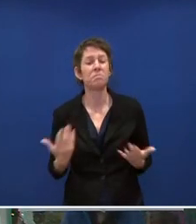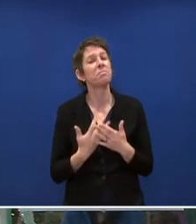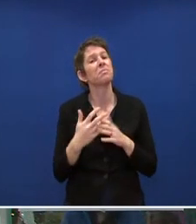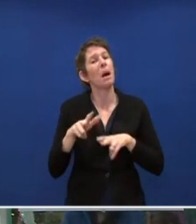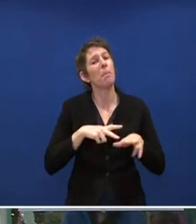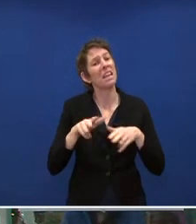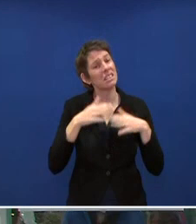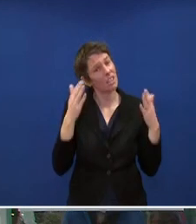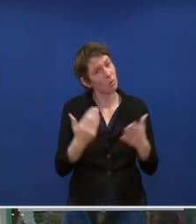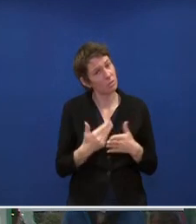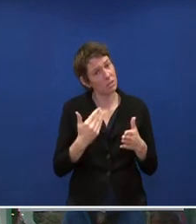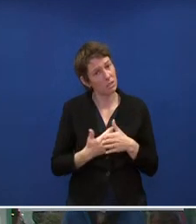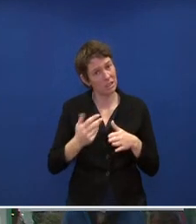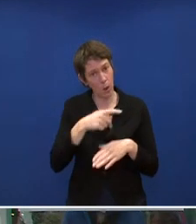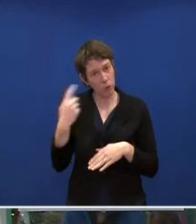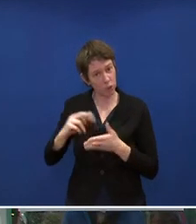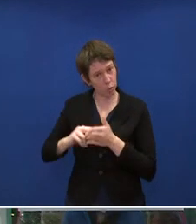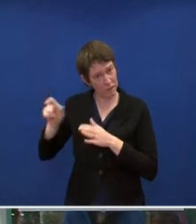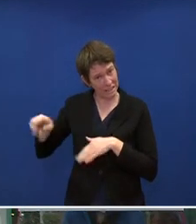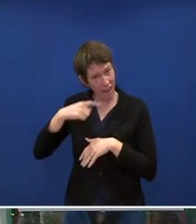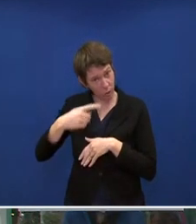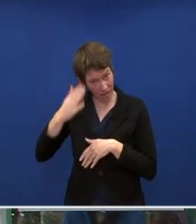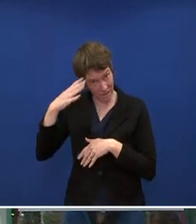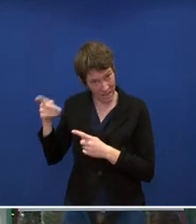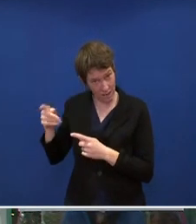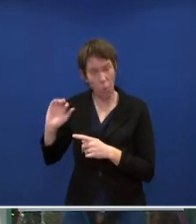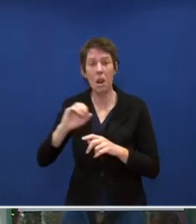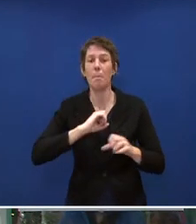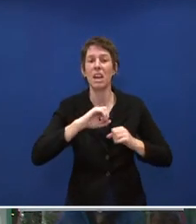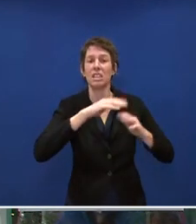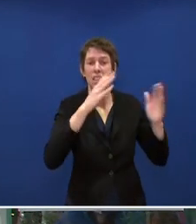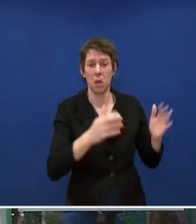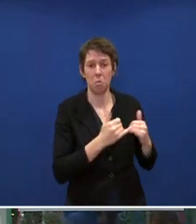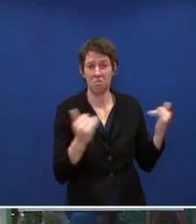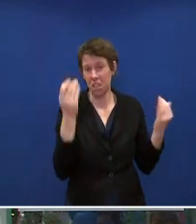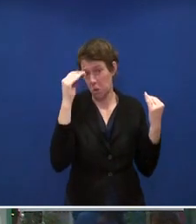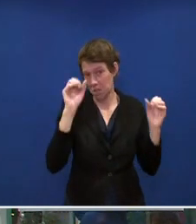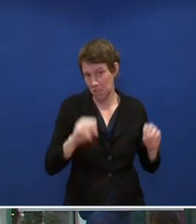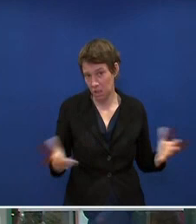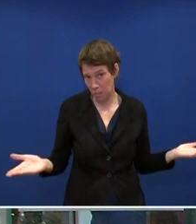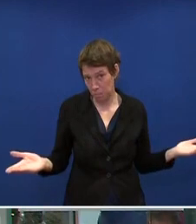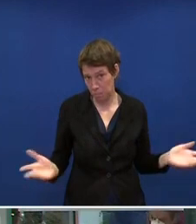Aussage russischer Politiker bekannt? Und falls ja, wie kann das Ministerium das kommentieren?